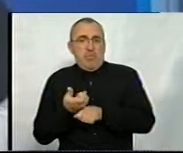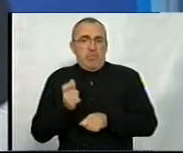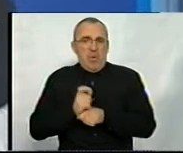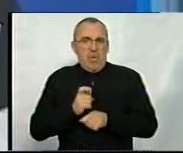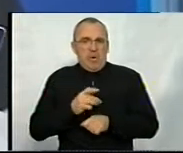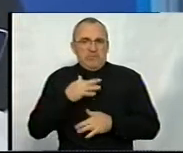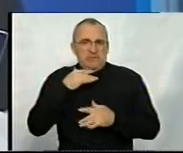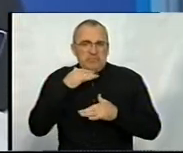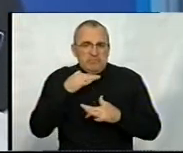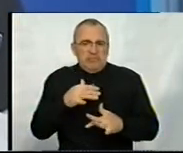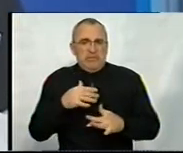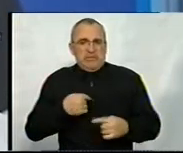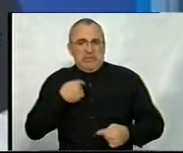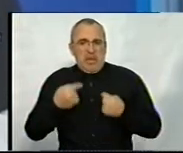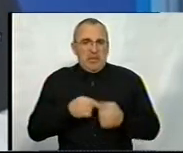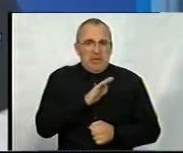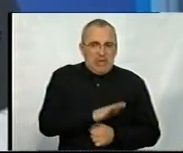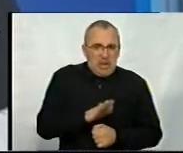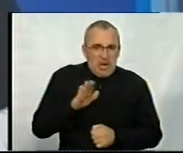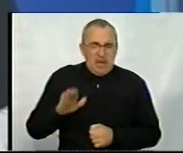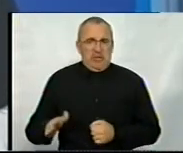агресивні, вже стали страдати діти від цього.